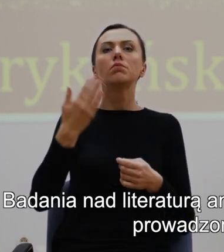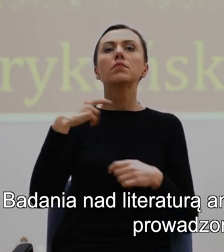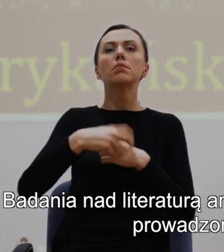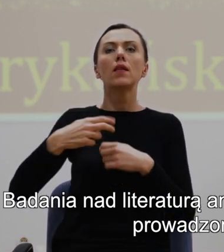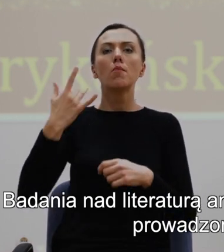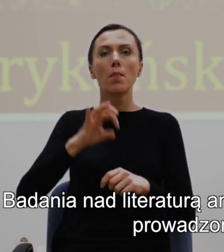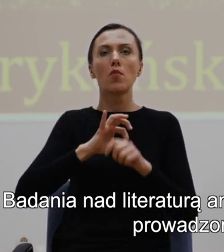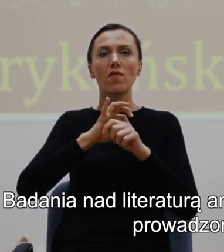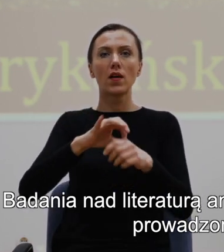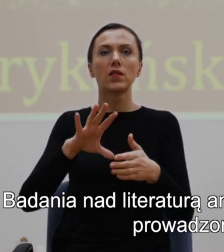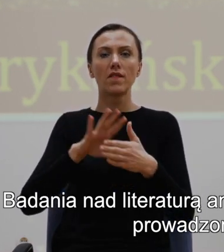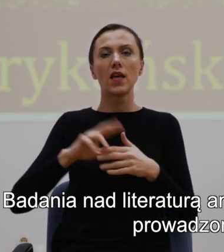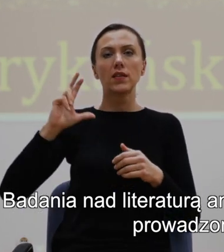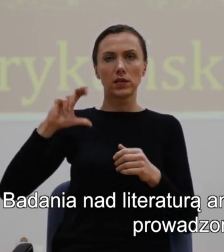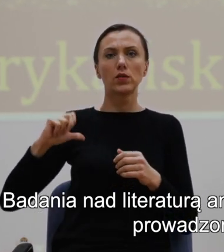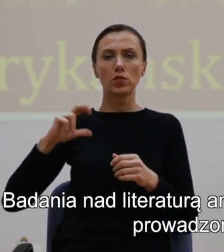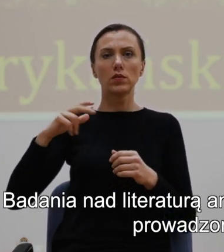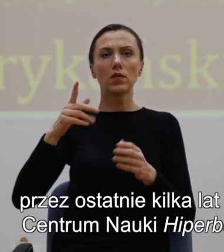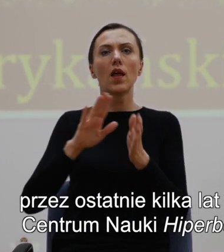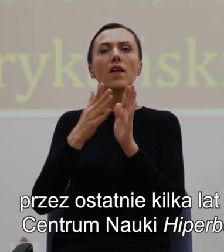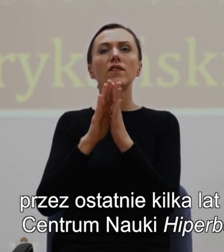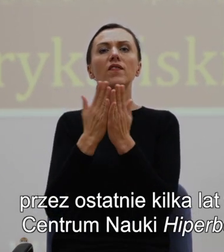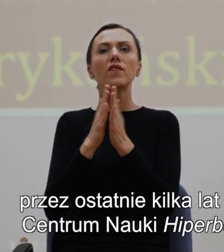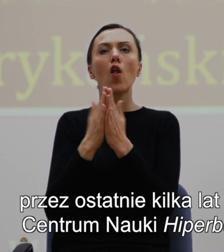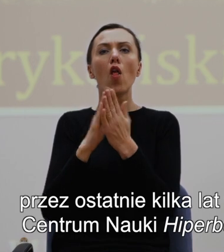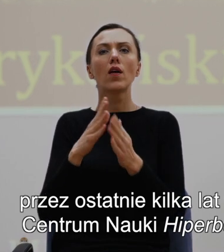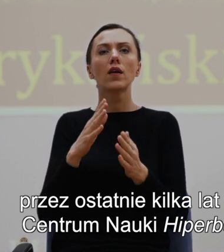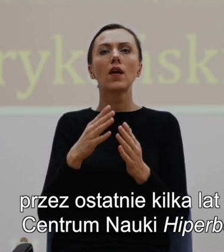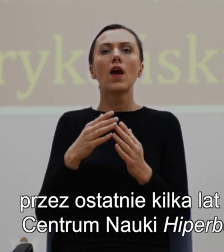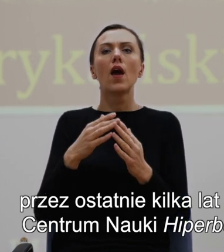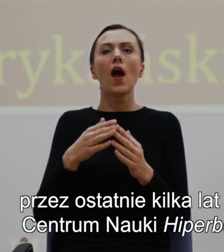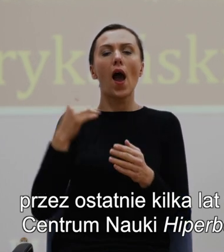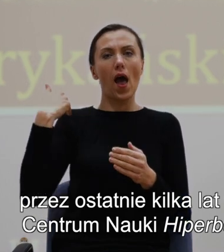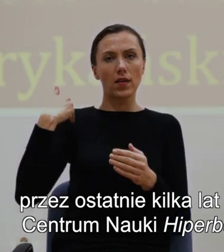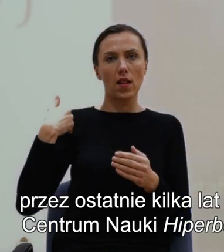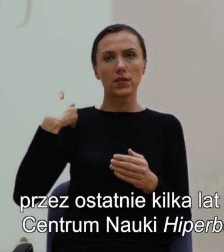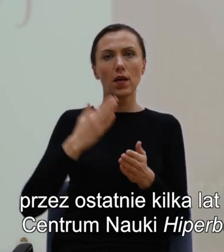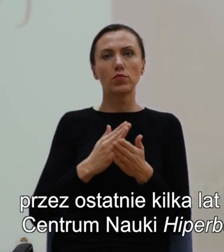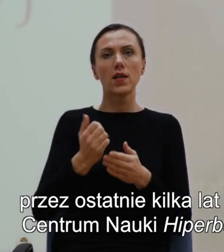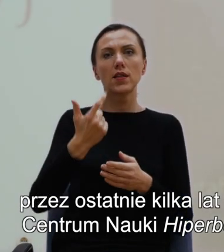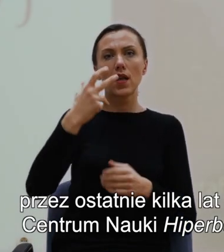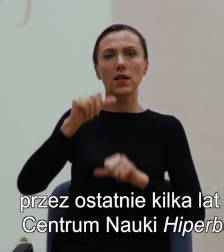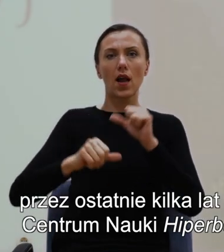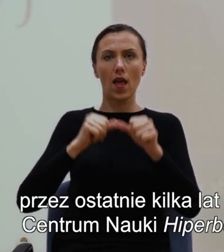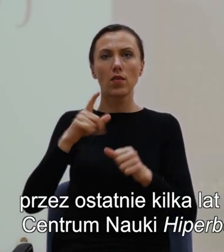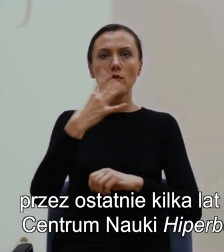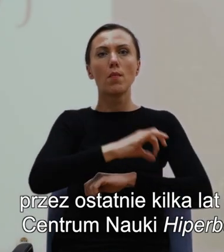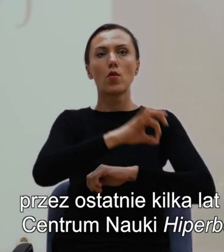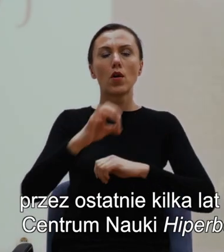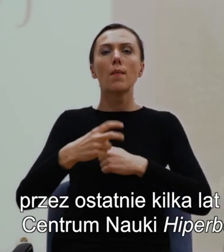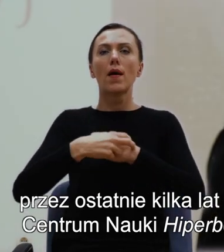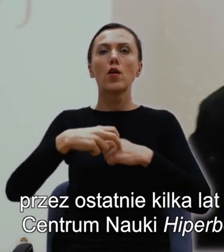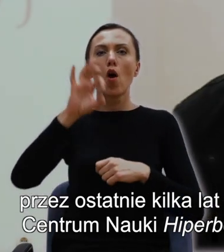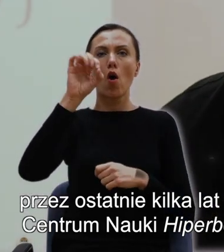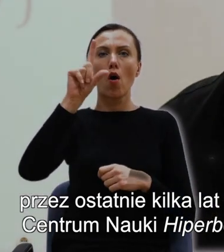były w Instytucie Filologii Angielskiej przez ostatnie kilka lat w ramach projektu badawczego